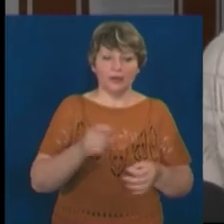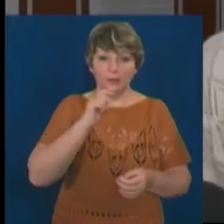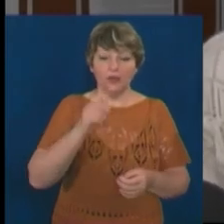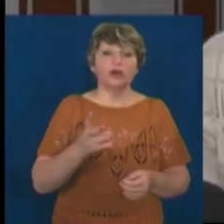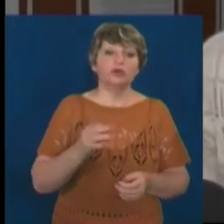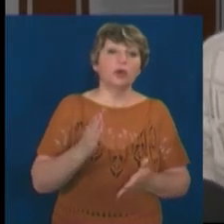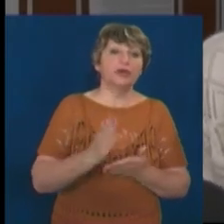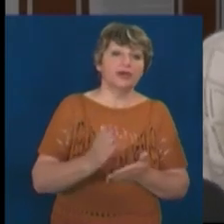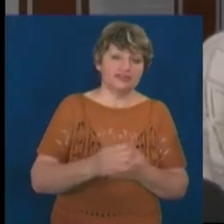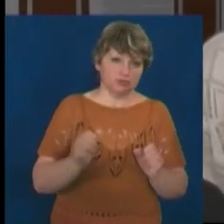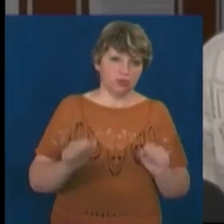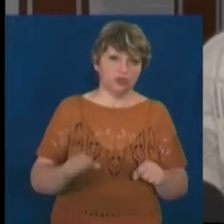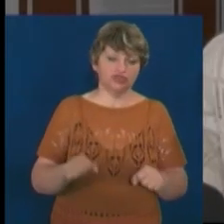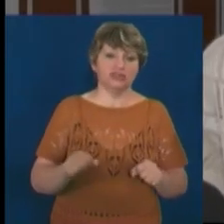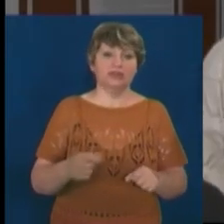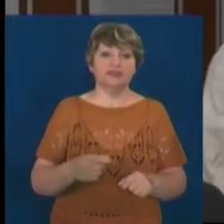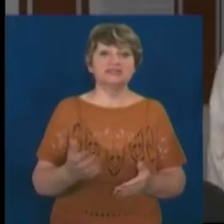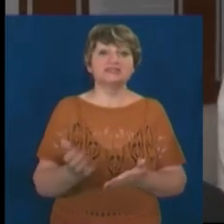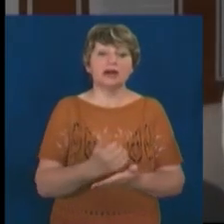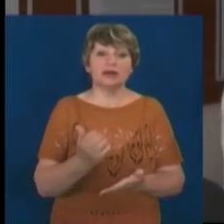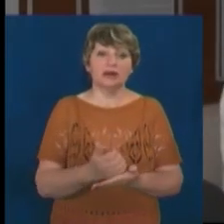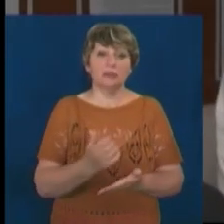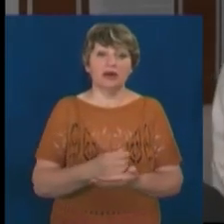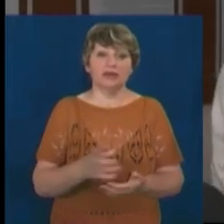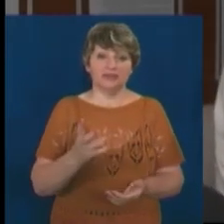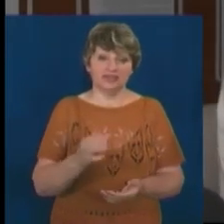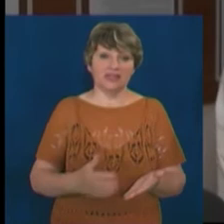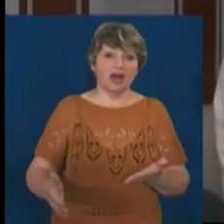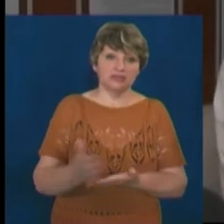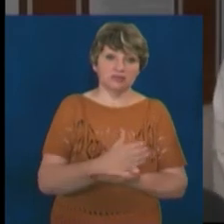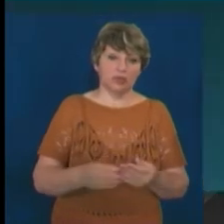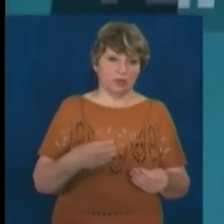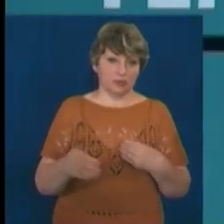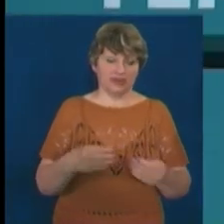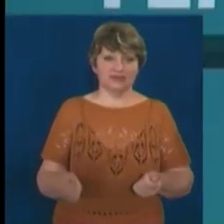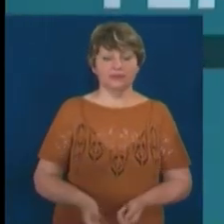можливість заробляти на тому, що ти сортуєш відходи. Тому навпаки, то більше плачать гроші за це.